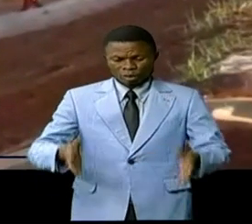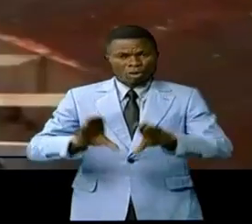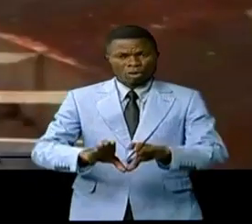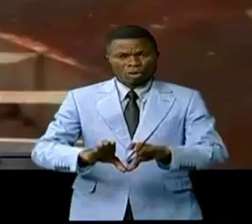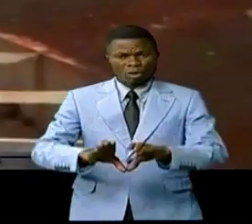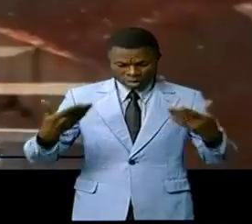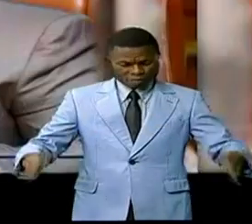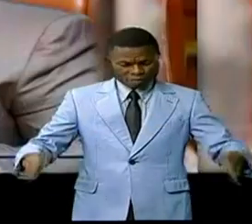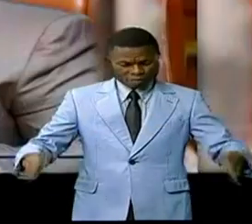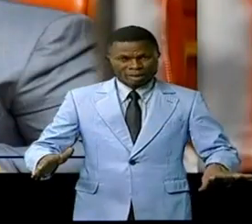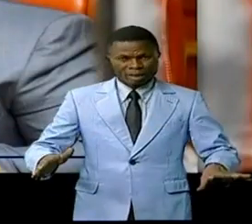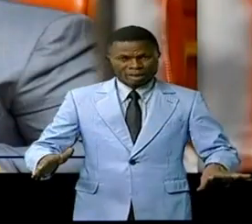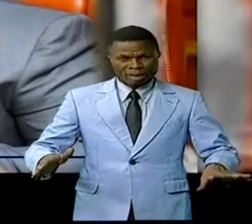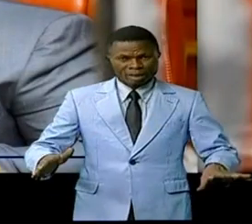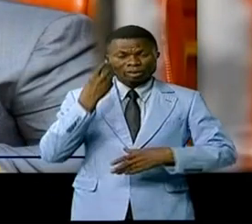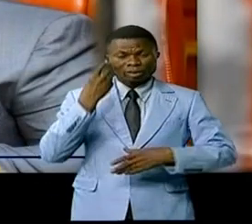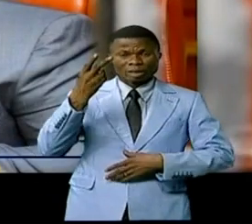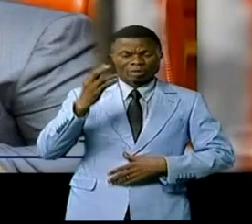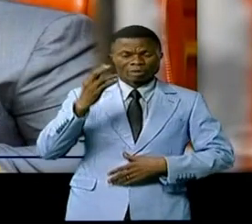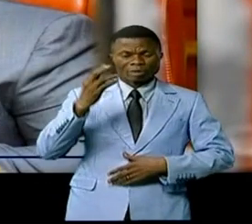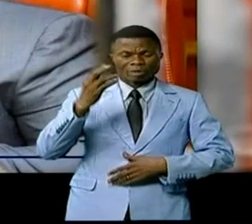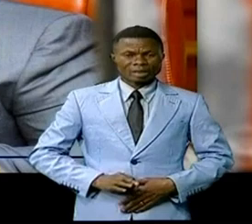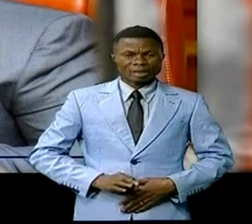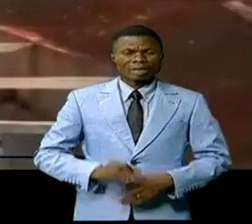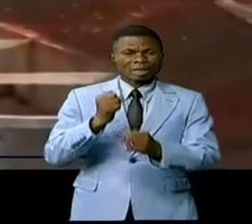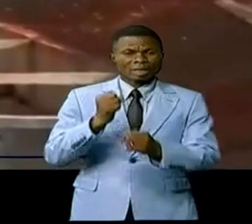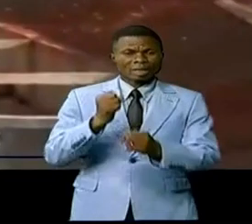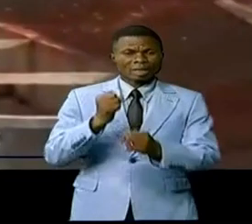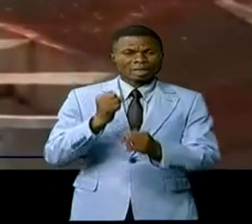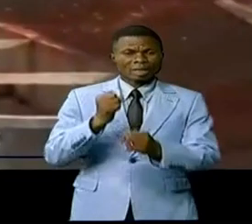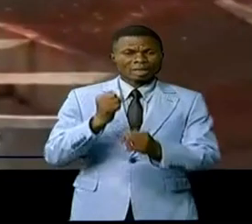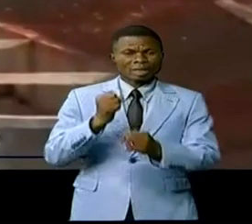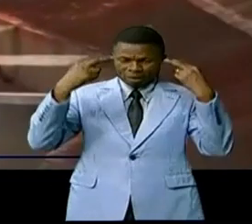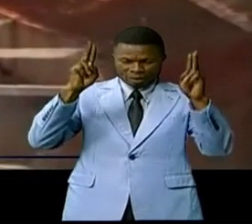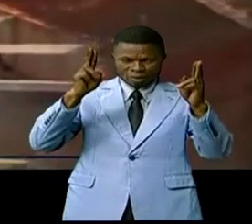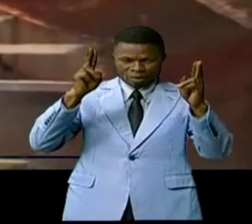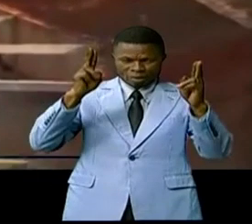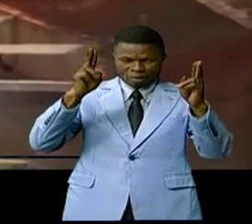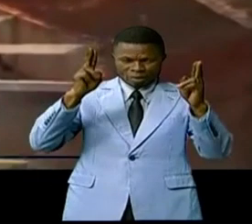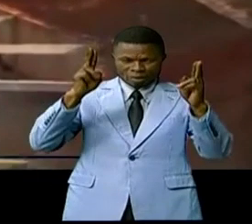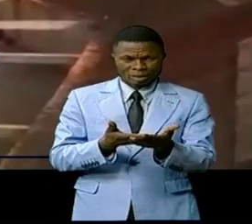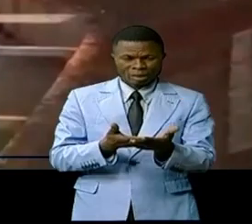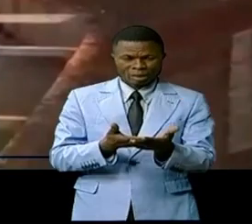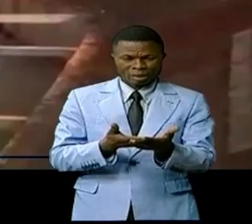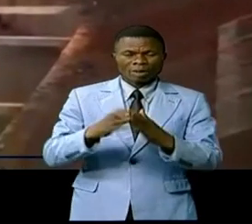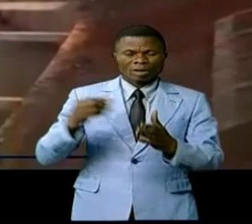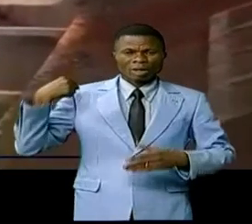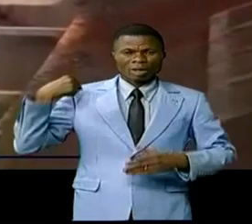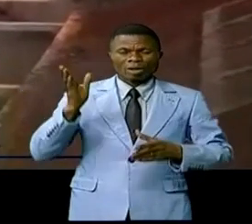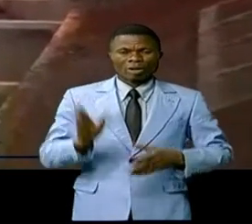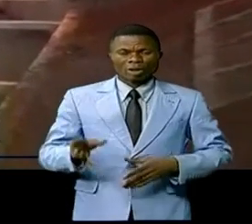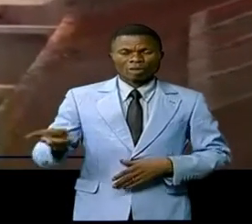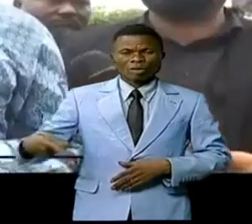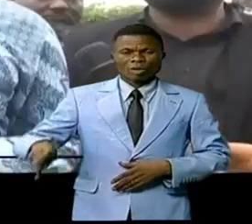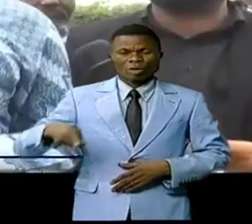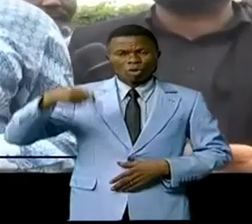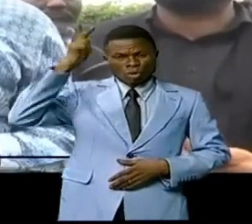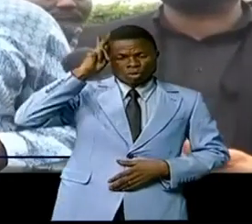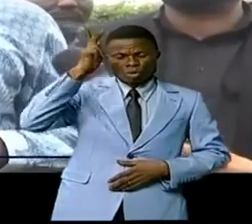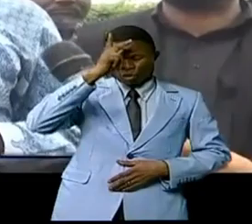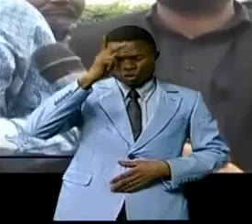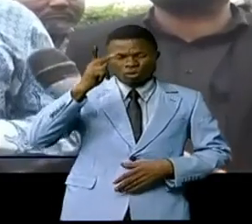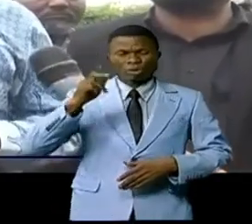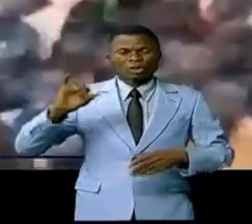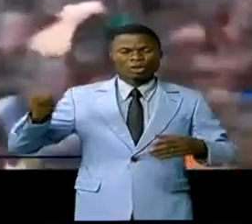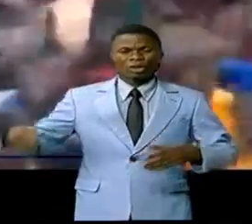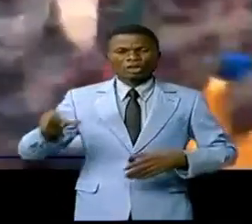désormais au passé, et la vision de Félix Tshisekedi a été ici matérialisée par le gouvernement Okatanga, qui dirige